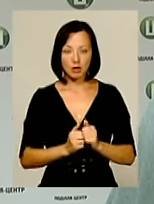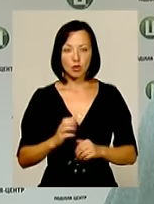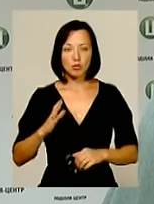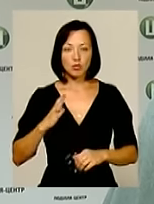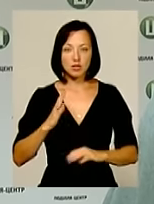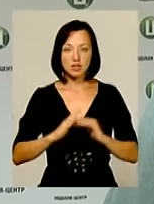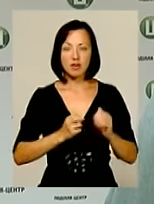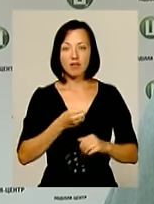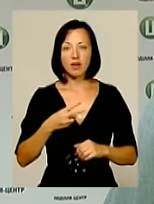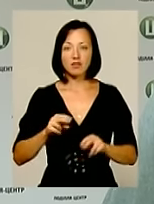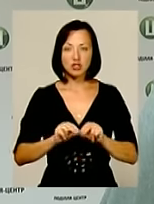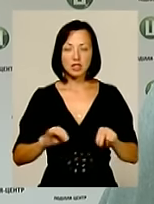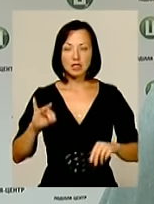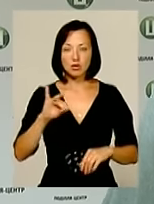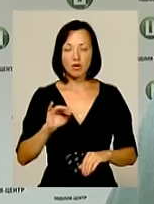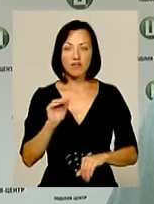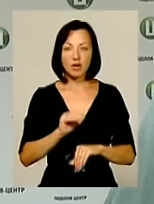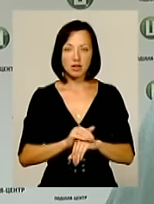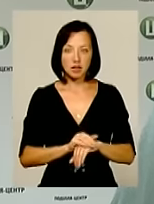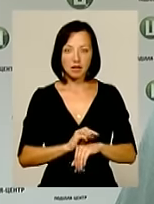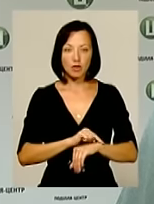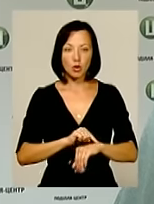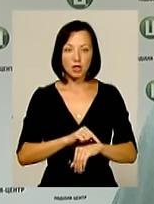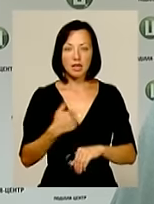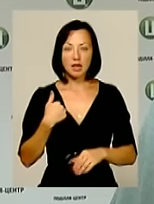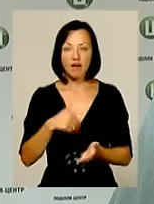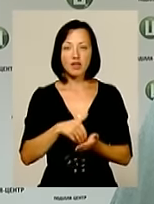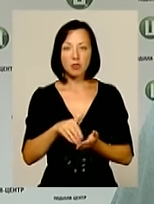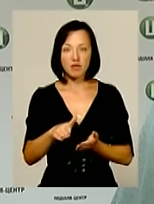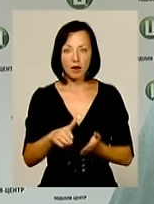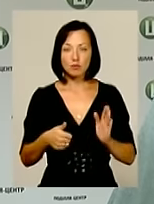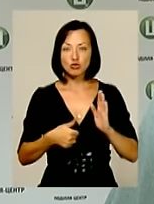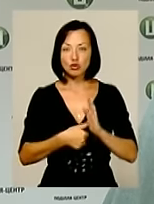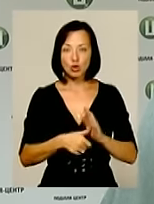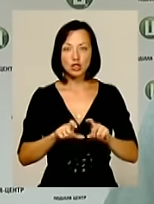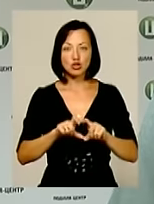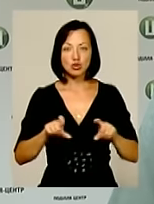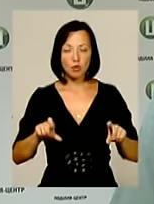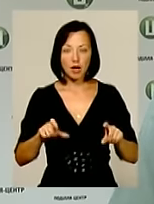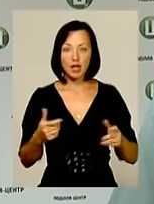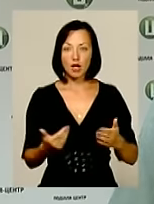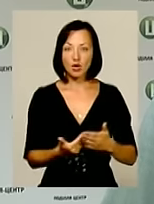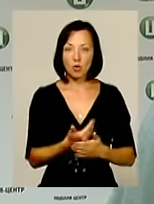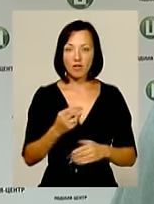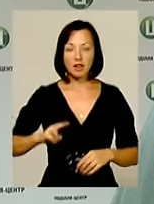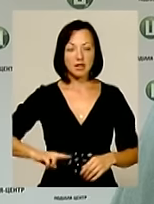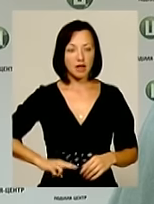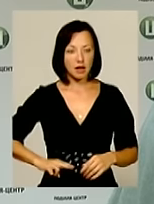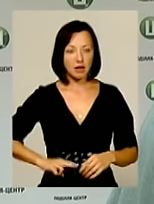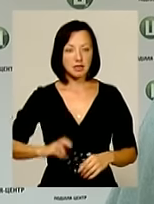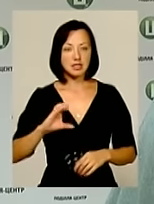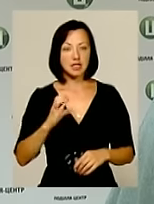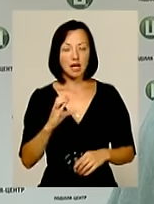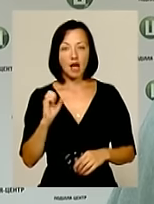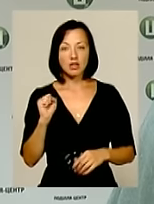за фахом вчителем історії, фактично від годин відмовлялась. Тому в шостій школі і новий директор Сергій